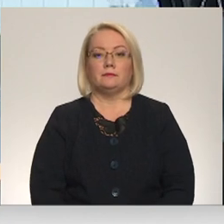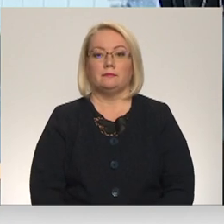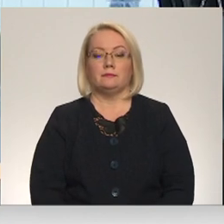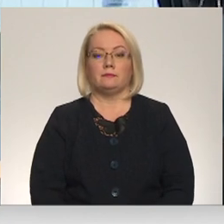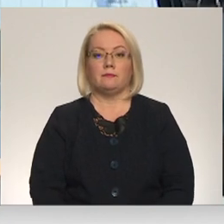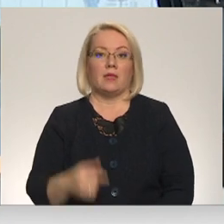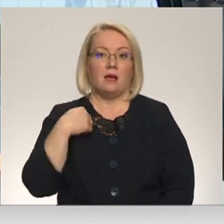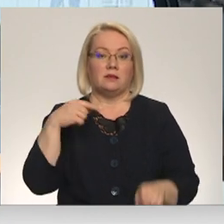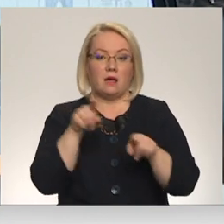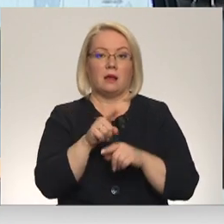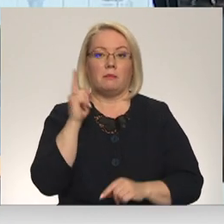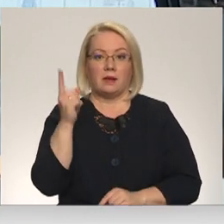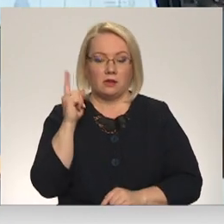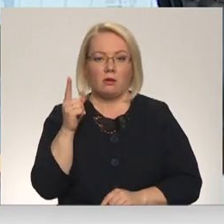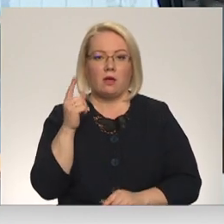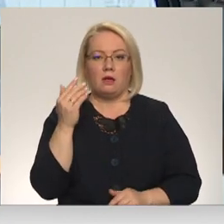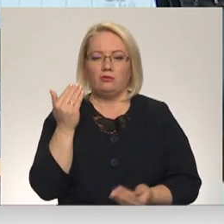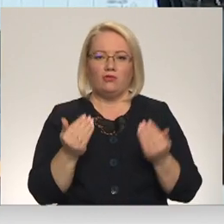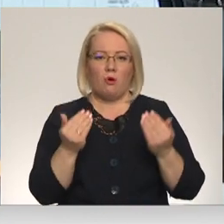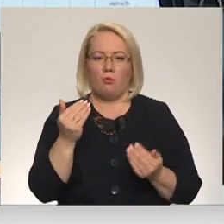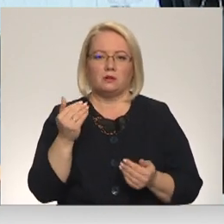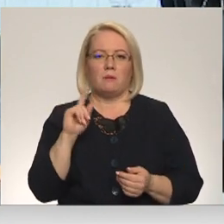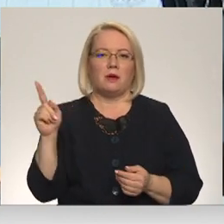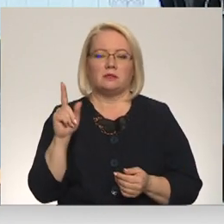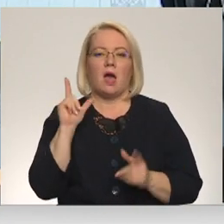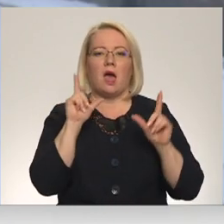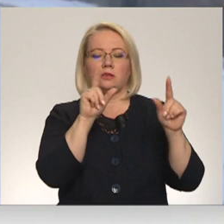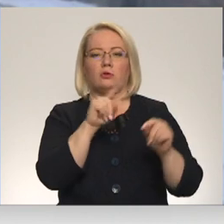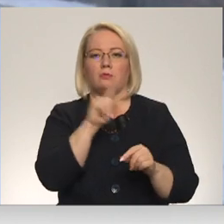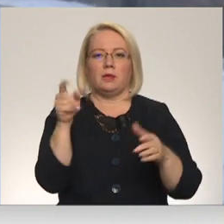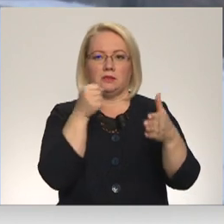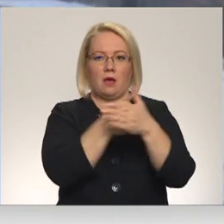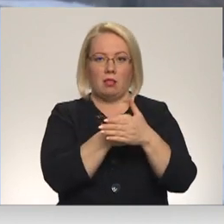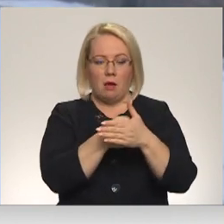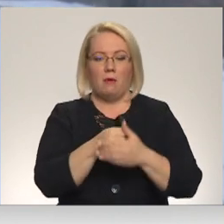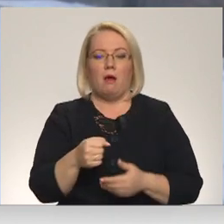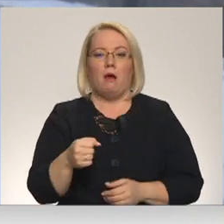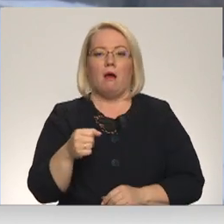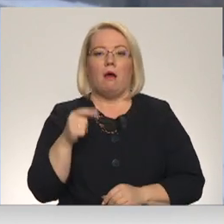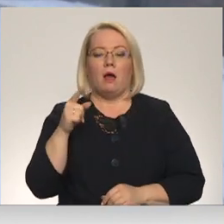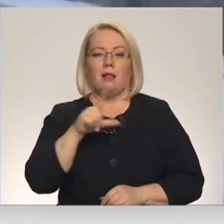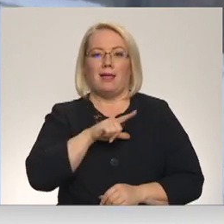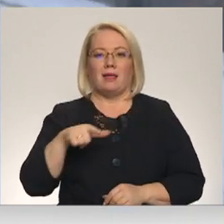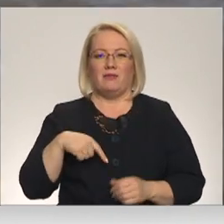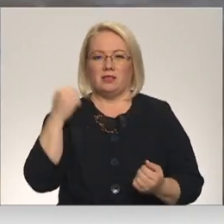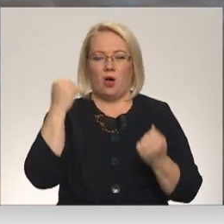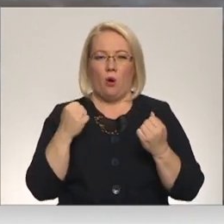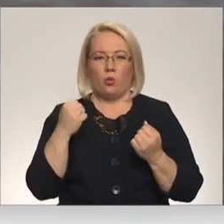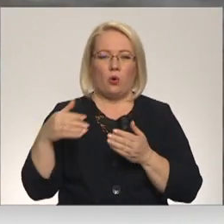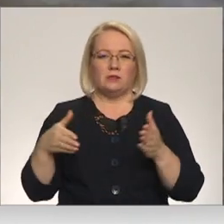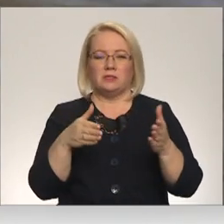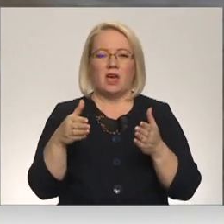Es arī viņu zbrīdināju, ka diezvērt tālāk tiksim. bet brauc atpakaļ pasažieru. Valsts akciju sabiedrībā Latvijas autoceļu